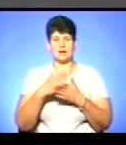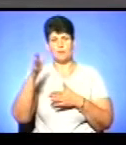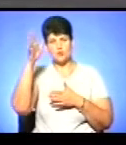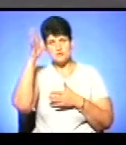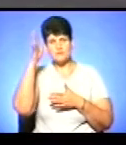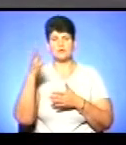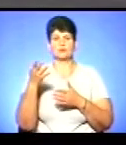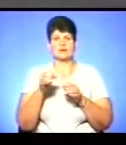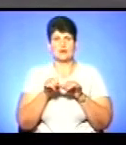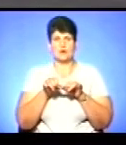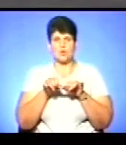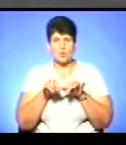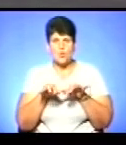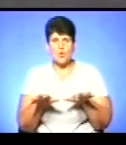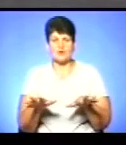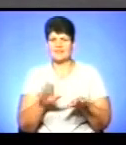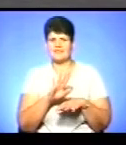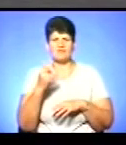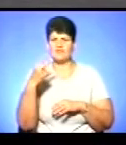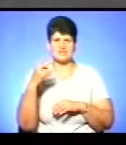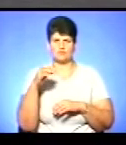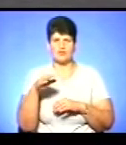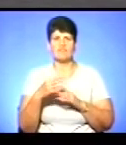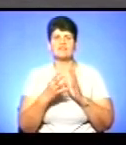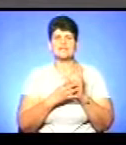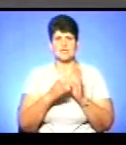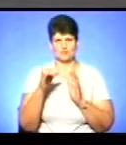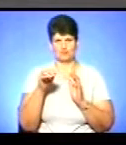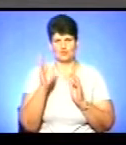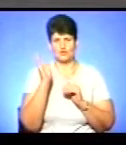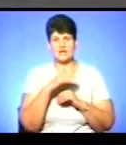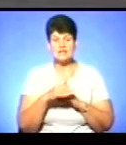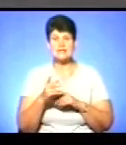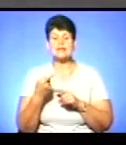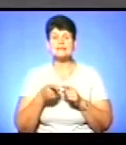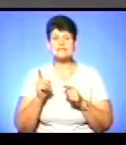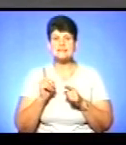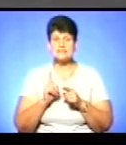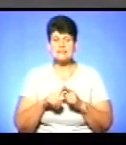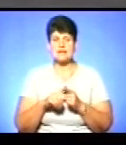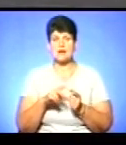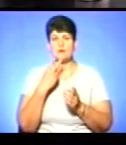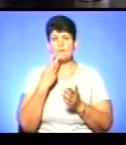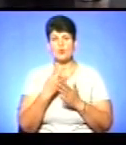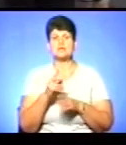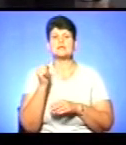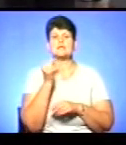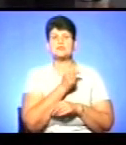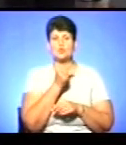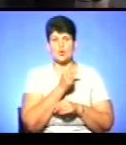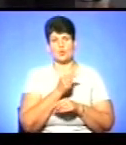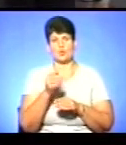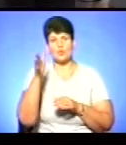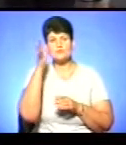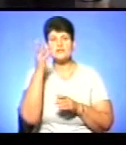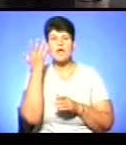коренями своїми, навіть не в 20-му столітті, а в 19-му столітті, і це відтворення того типу освіти, коли